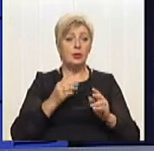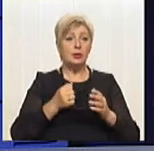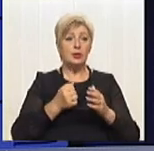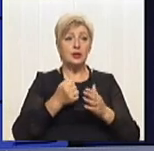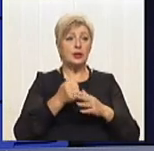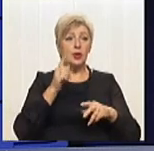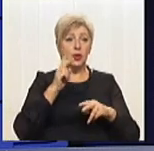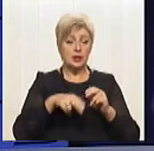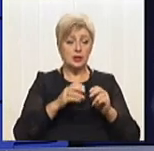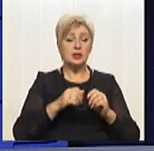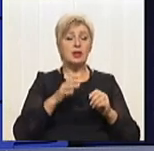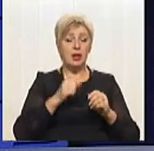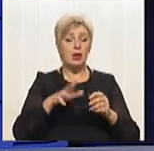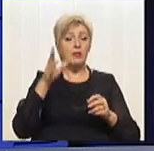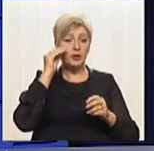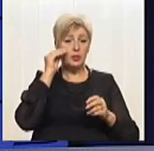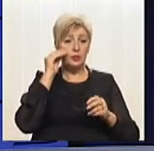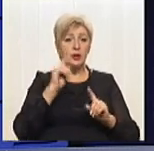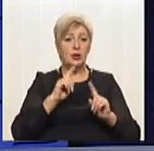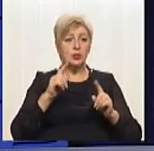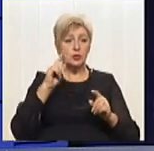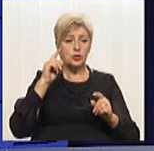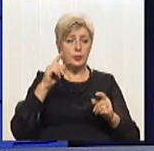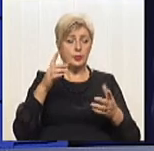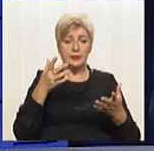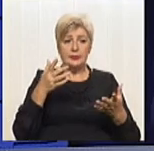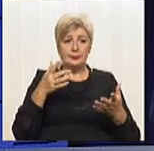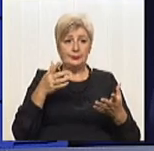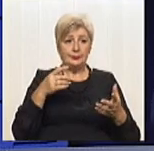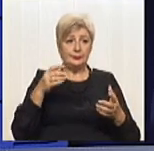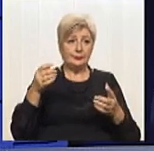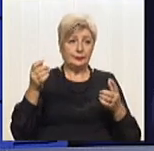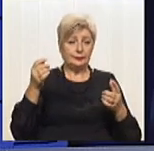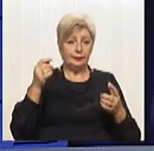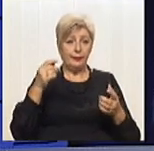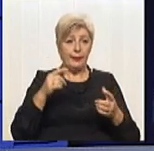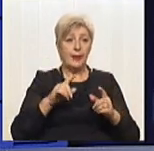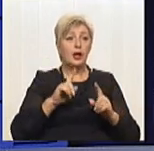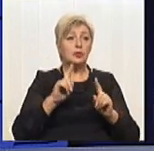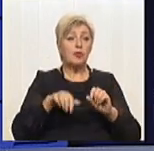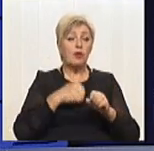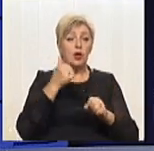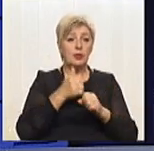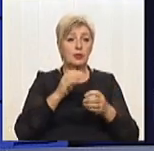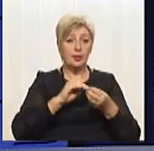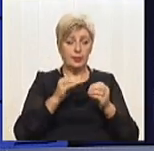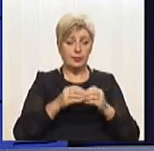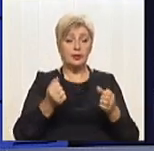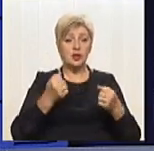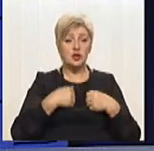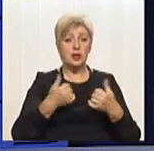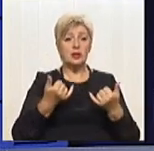законі. Щоб, скажімо так, не моручити голову слухачам, в чому, ну, головна проблема. На жаль, на сьогоднішній день